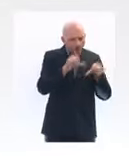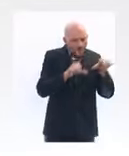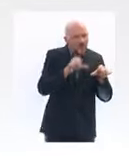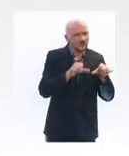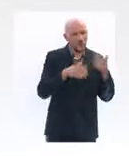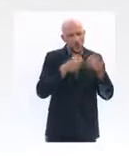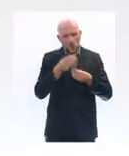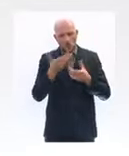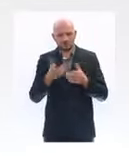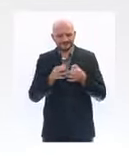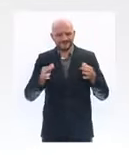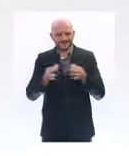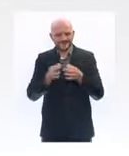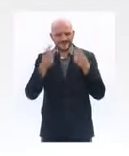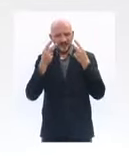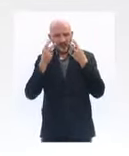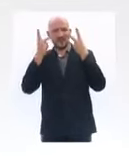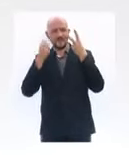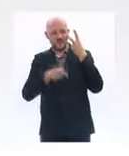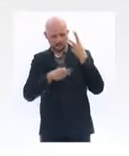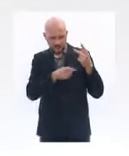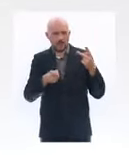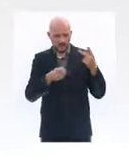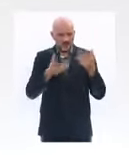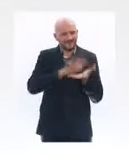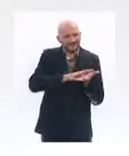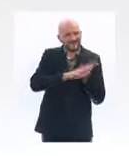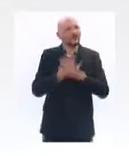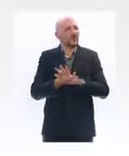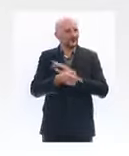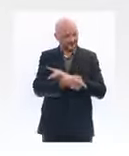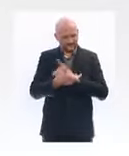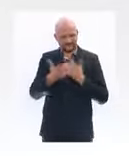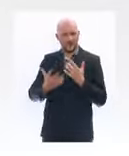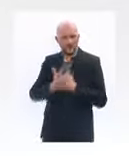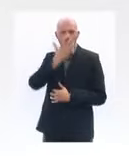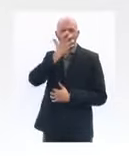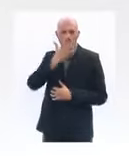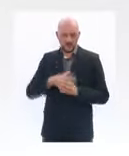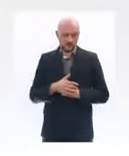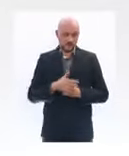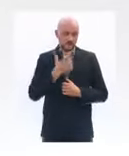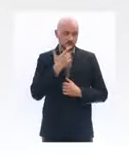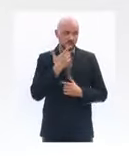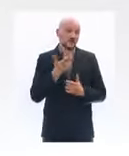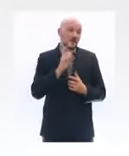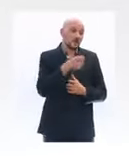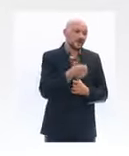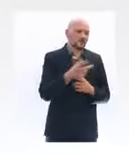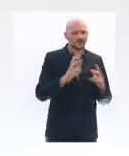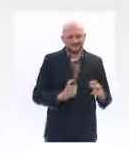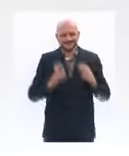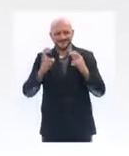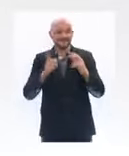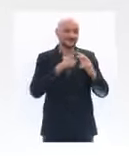réveil en salles de réanimation. Ça veut dire que ça a appliqué une forte déprogrammation des autres soins. C'est ainsi qu'ils ont